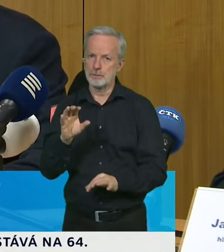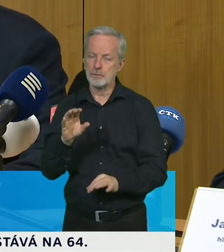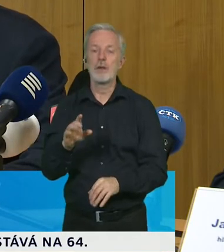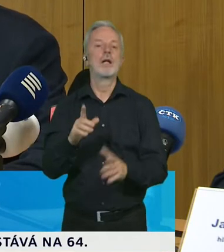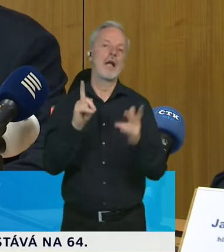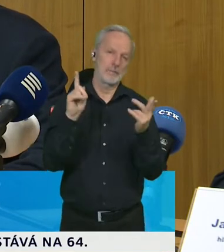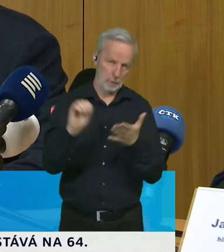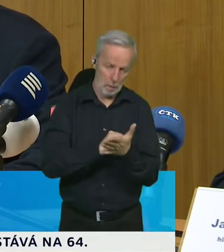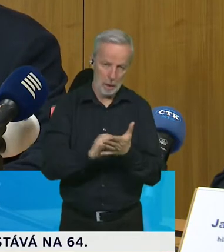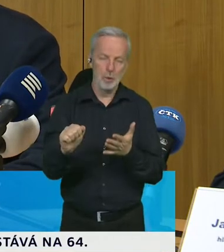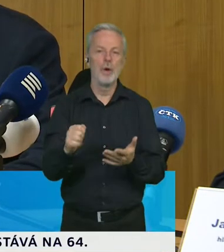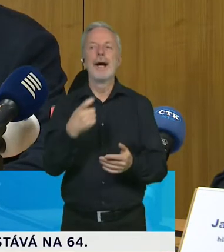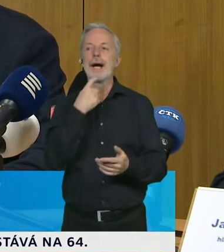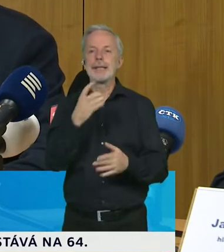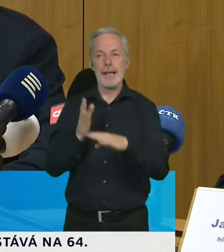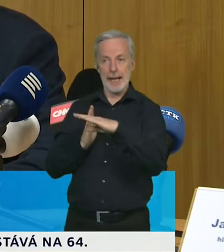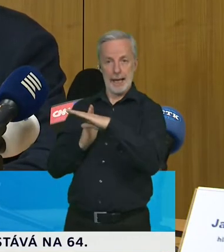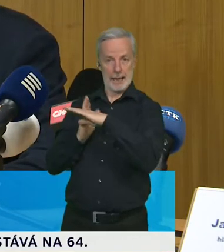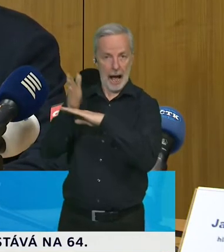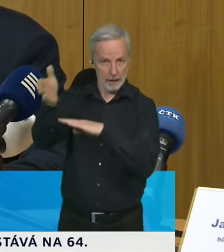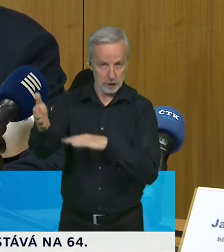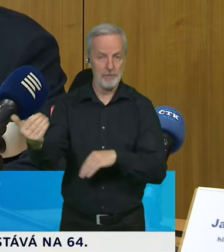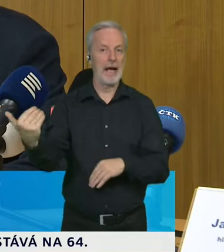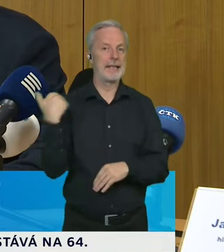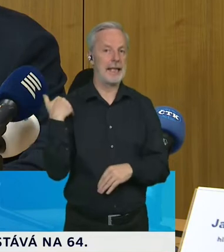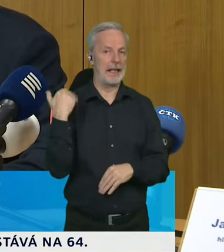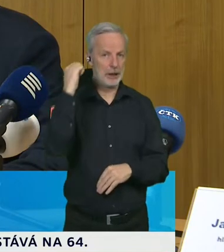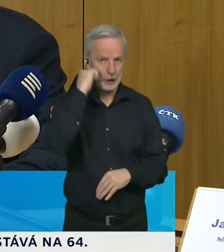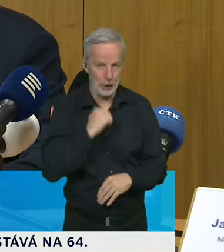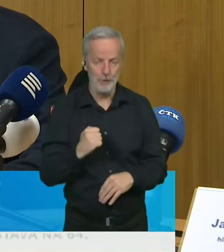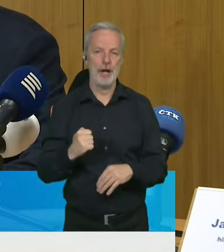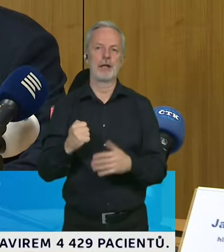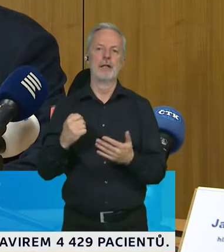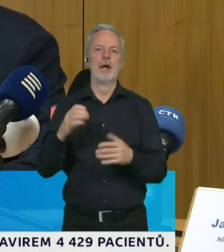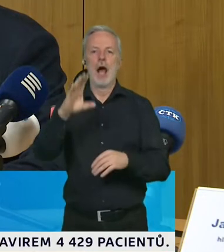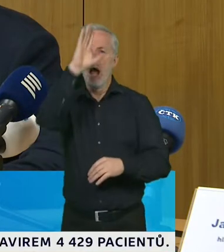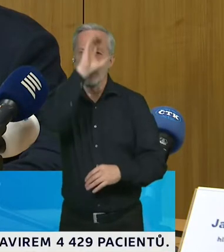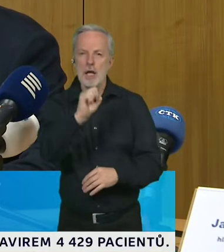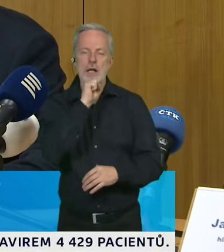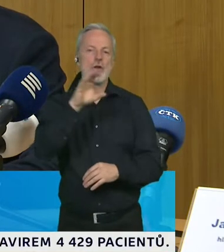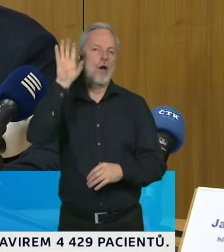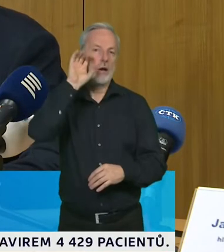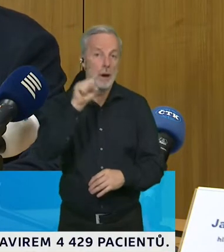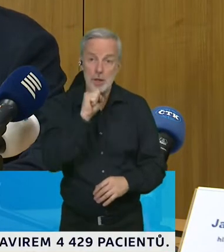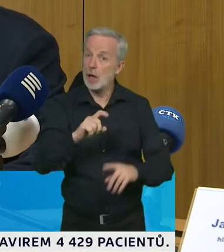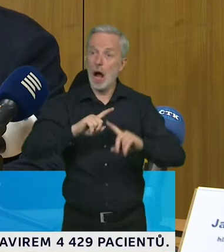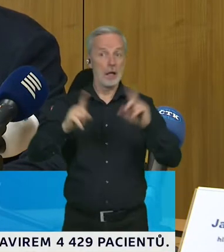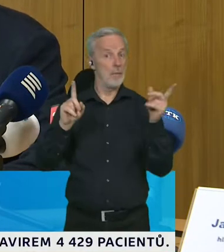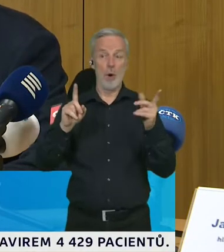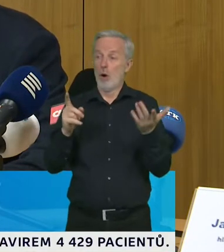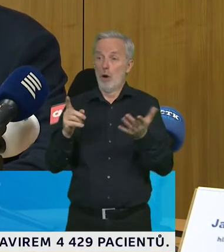seniorem, pochopitelně zejména se svými blízkými, ale buďme, prosím, ohledu plní obecně ke starým lidem.